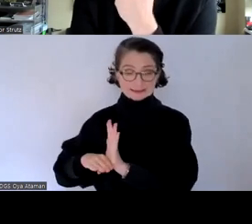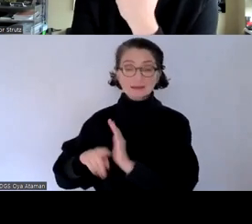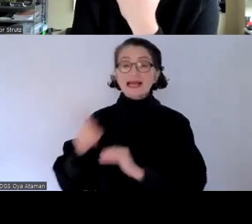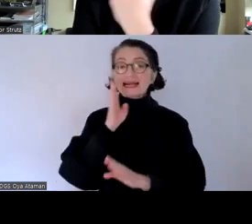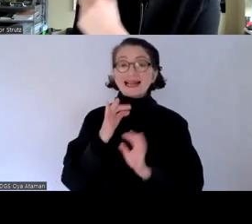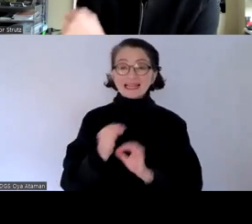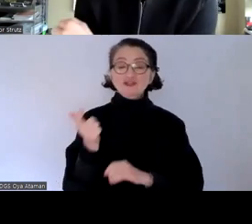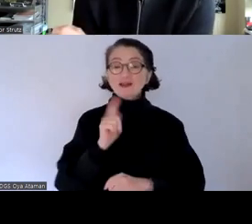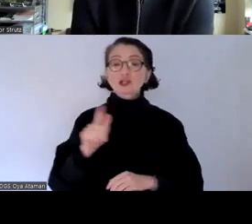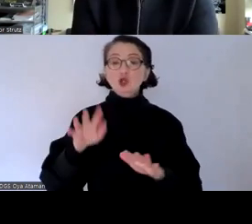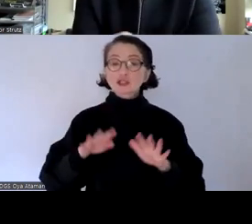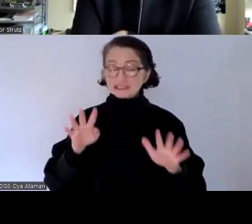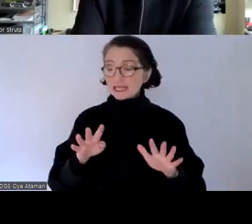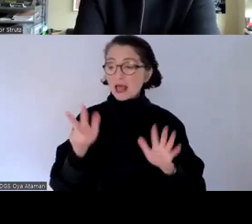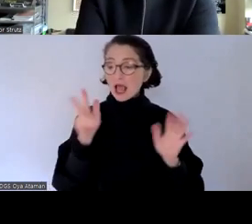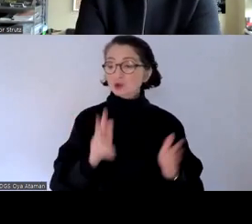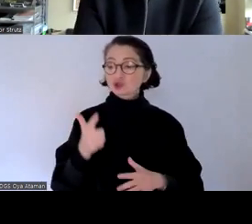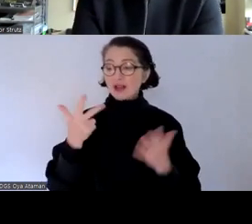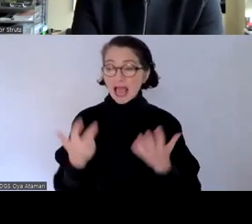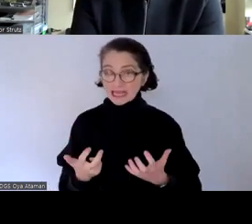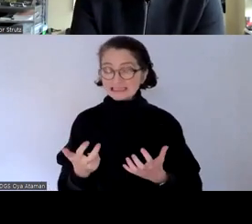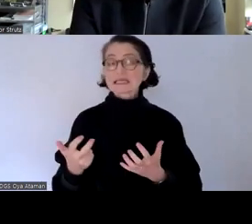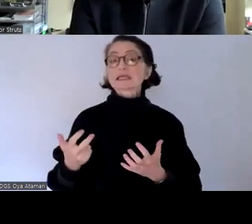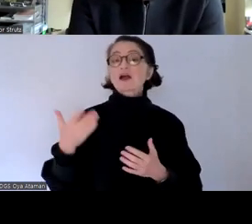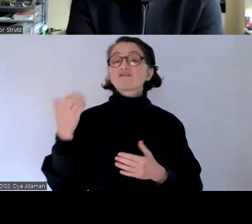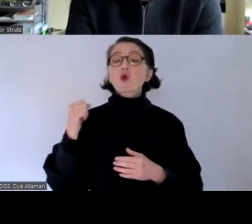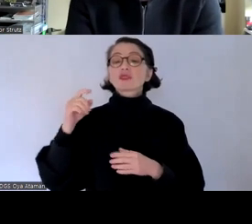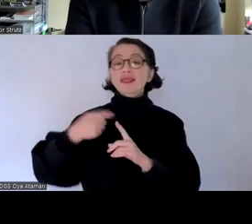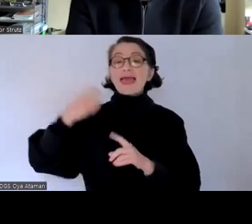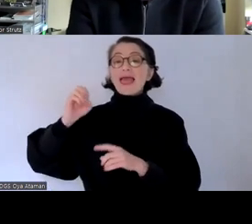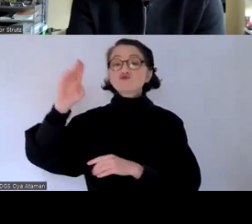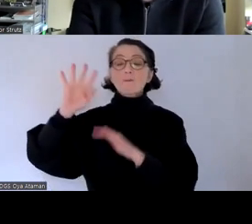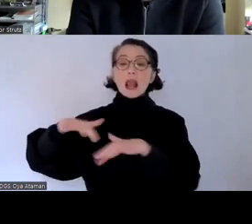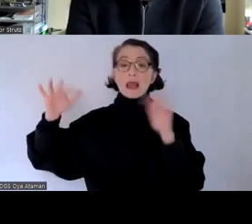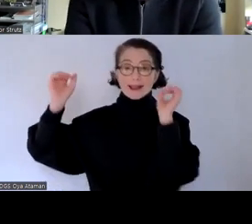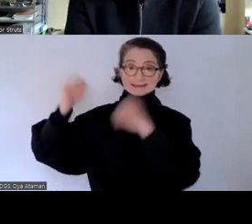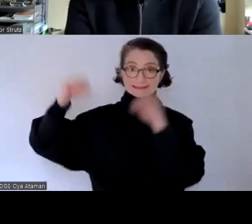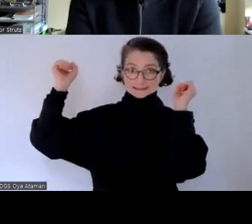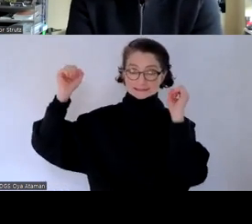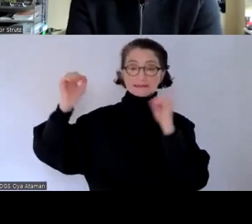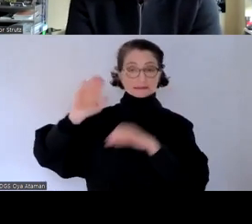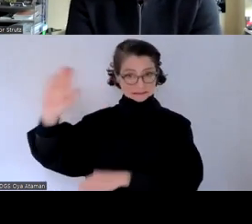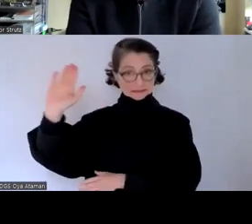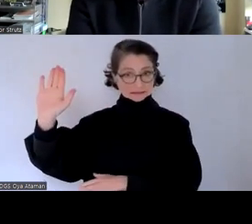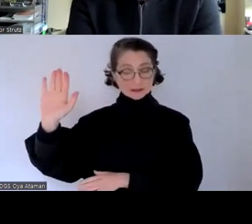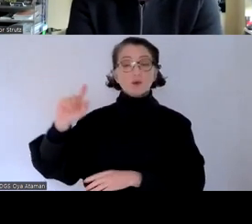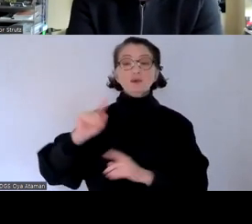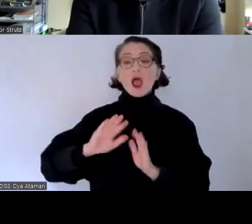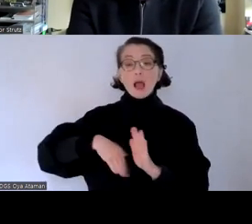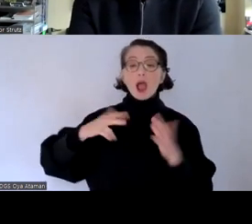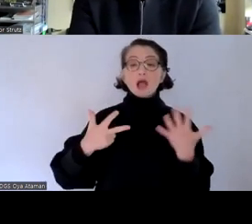882 des europäischen parlaments und ist eben ab dem 28